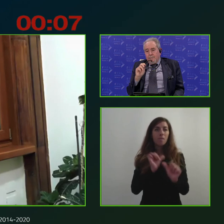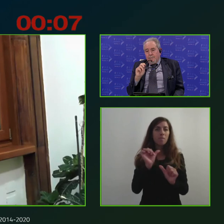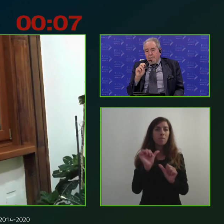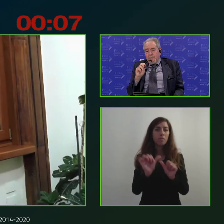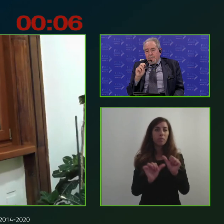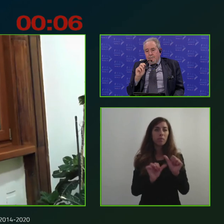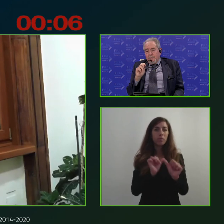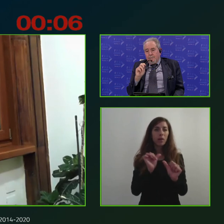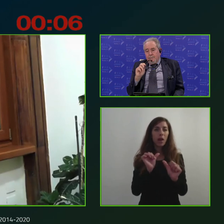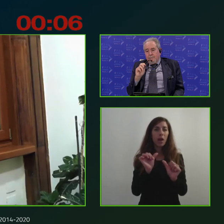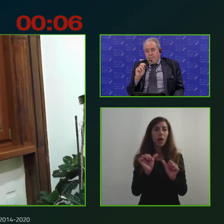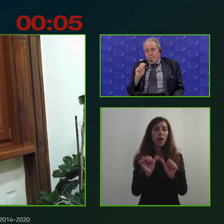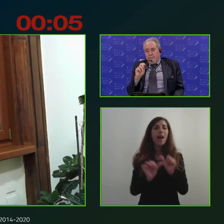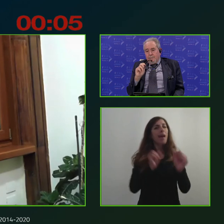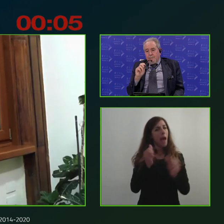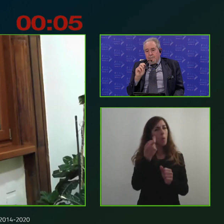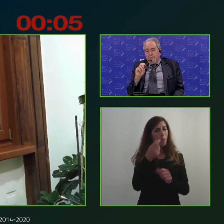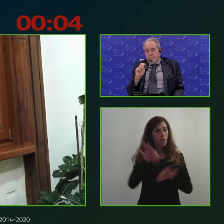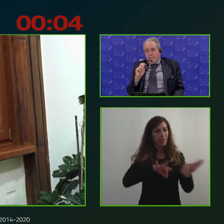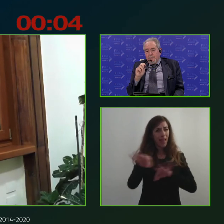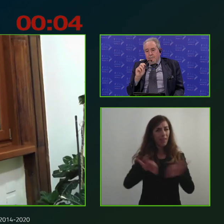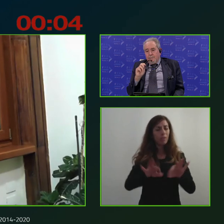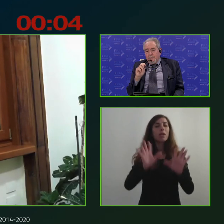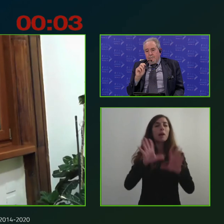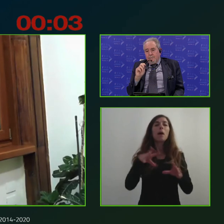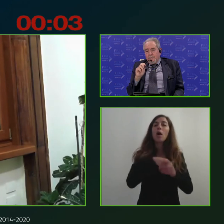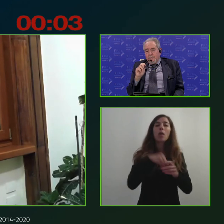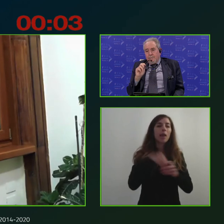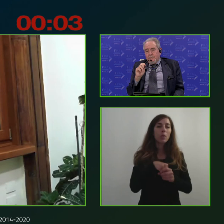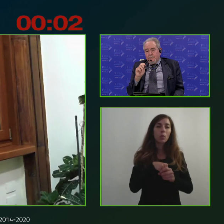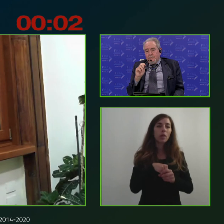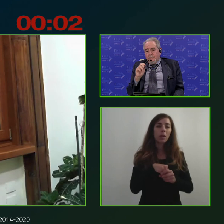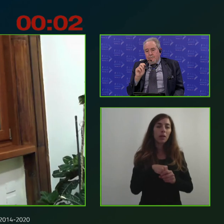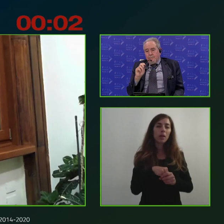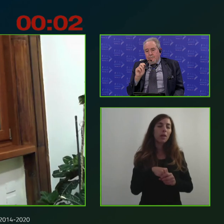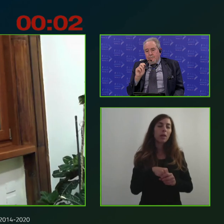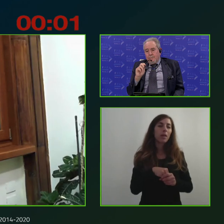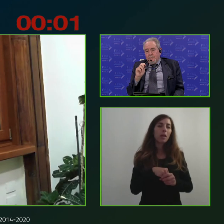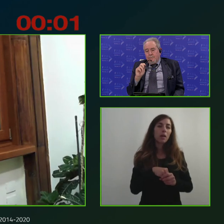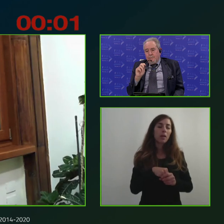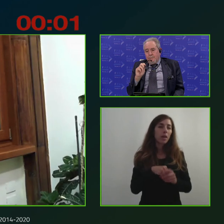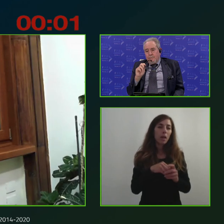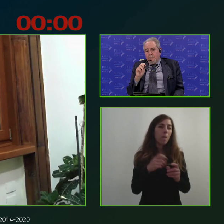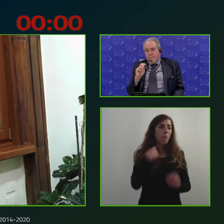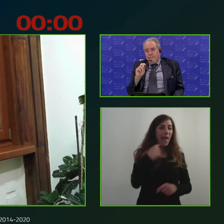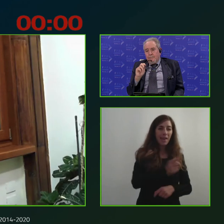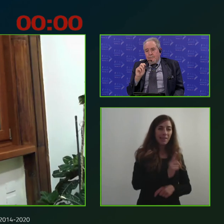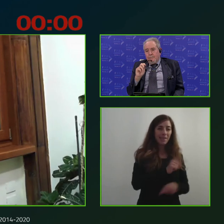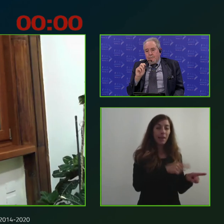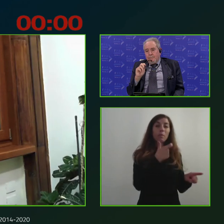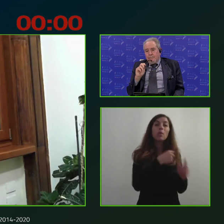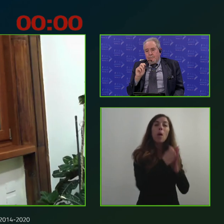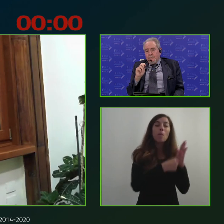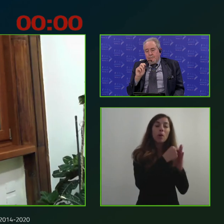della strategia però dal punto di vista dei contenuti ovviamente non saranno persi perché tutti i progetti saranno